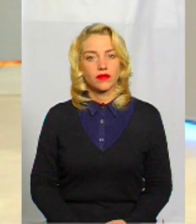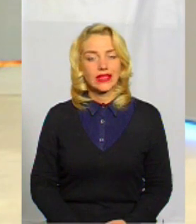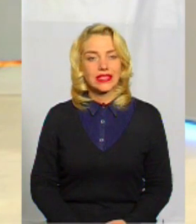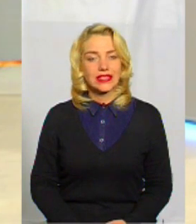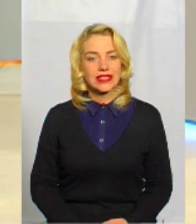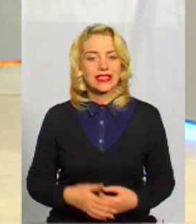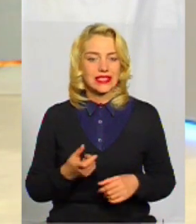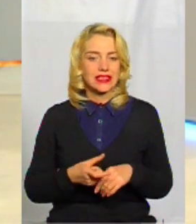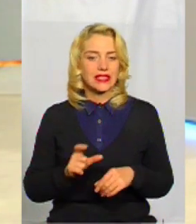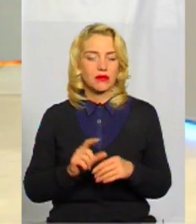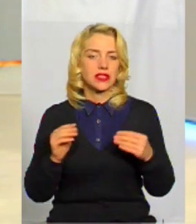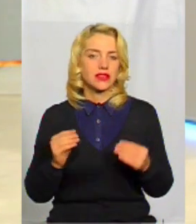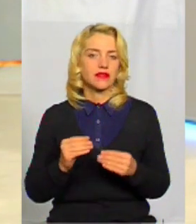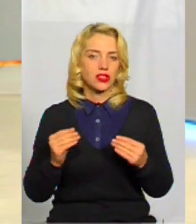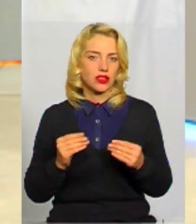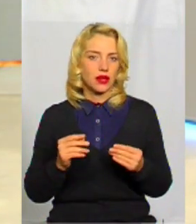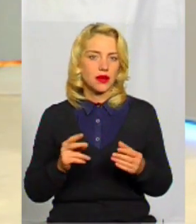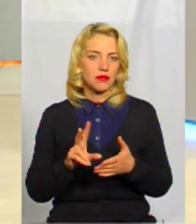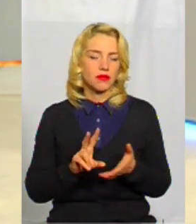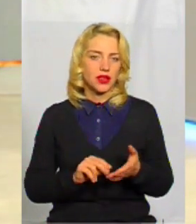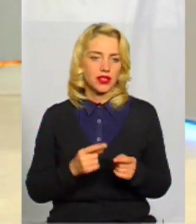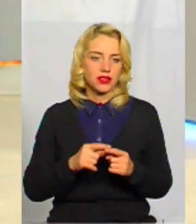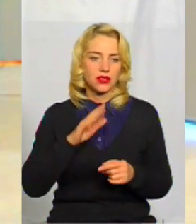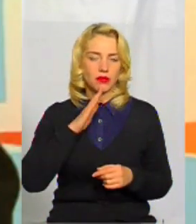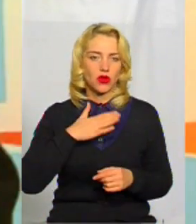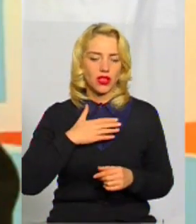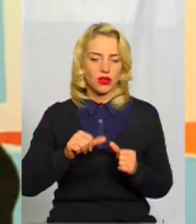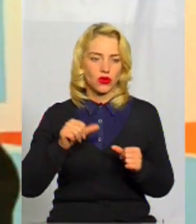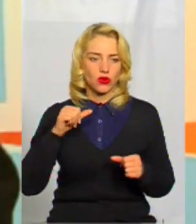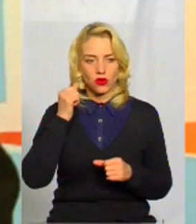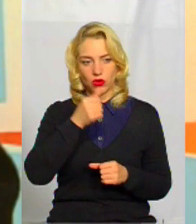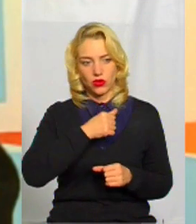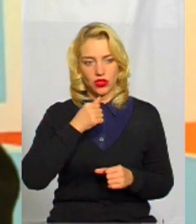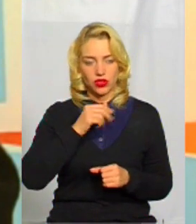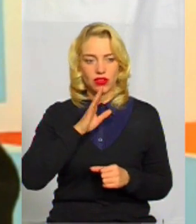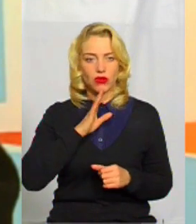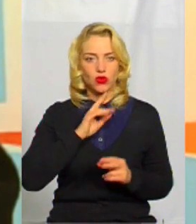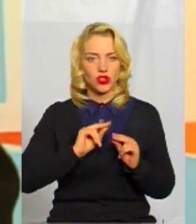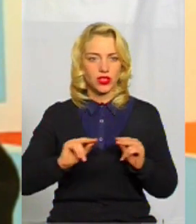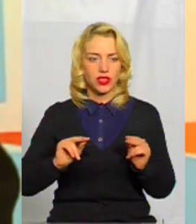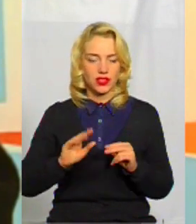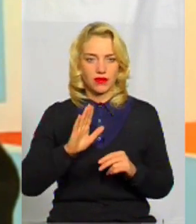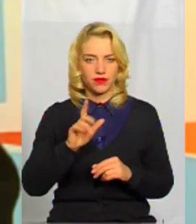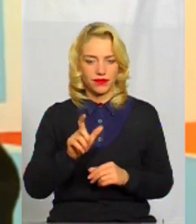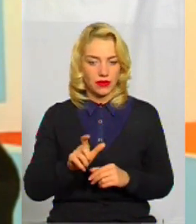самий свіжий конкретний приклад – це моя того річня учениця,